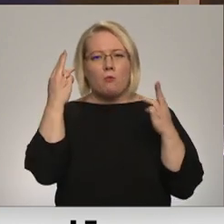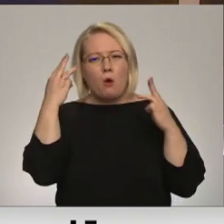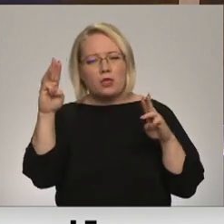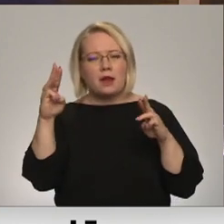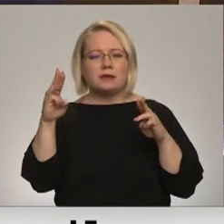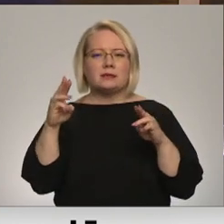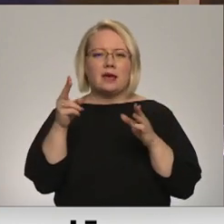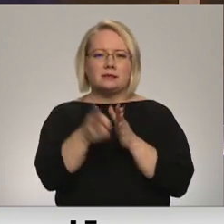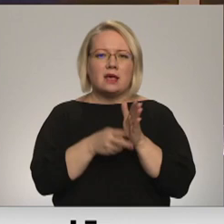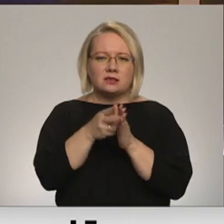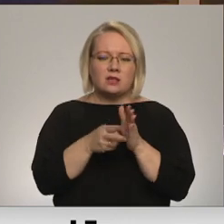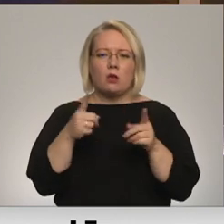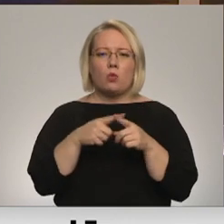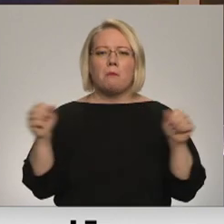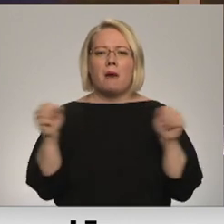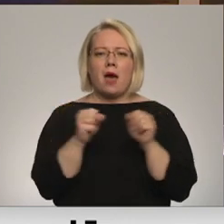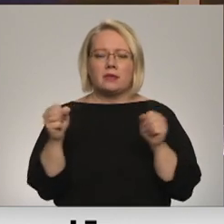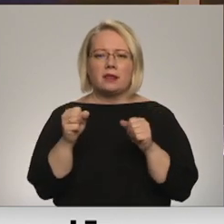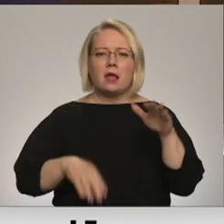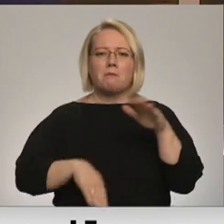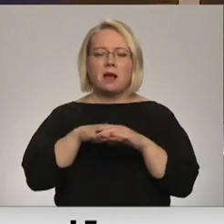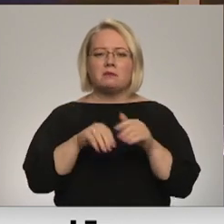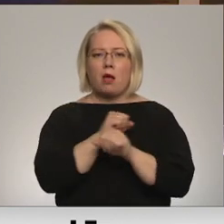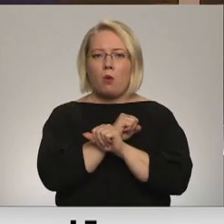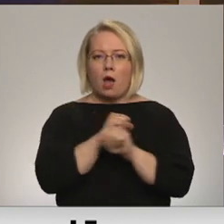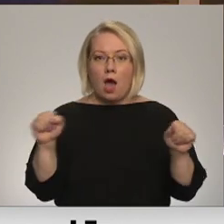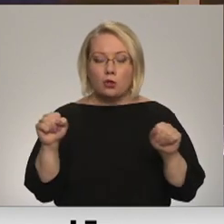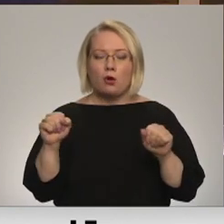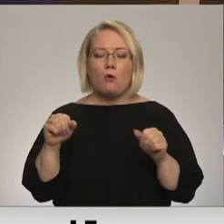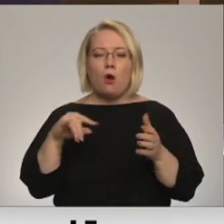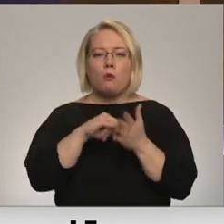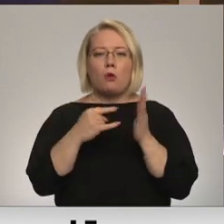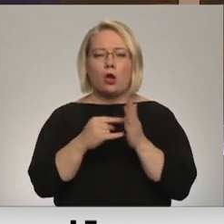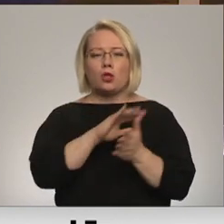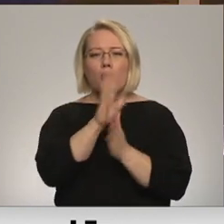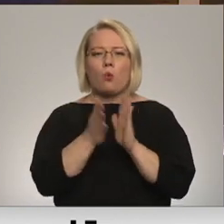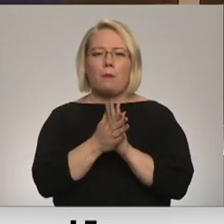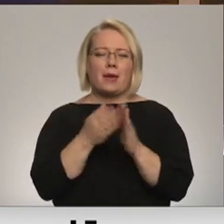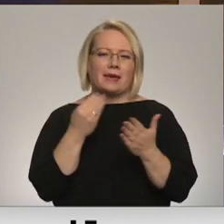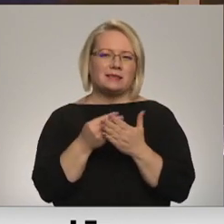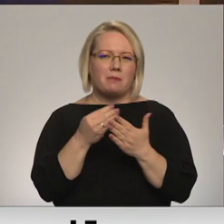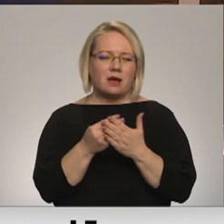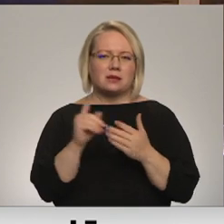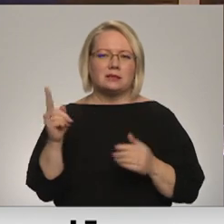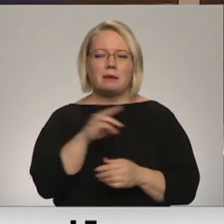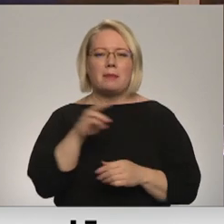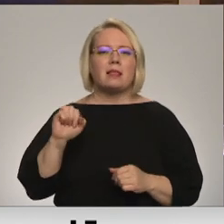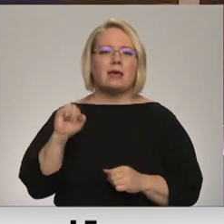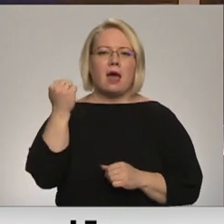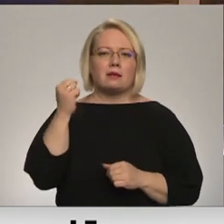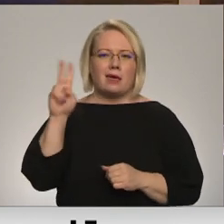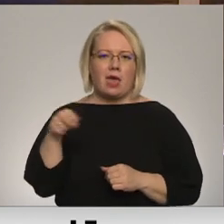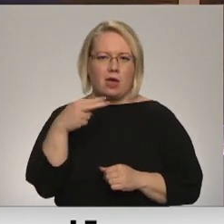infrastruktūru un pātrināt vilcienu maksimālu ātrumu. Projekta kopējās izmaksas mērāmas miljārdos eiro un